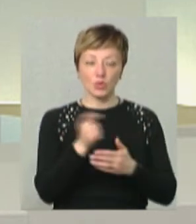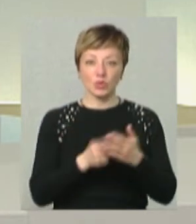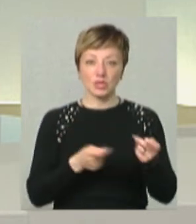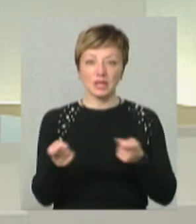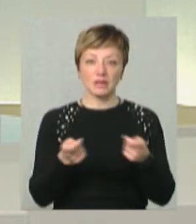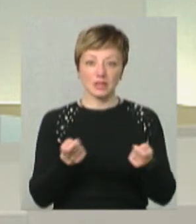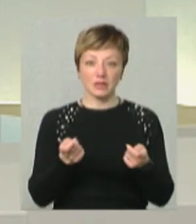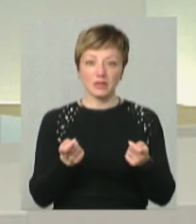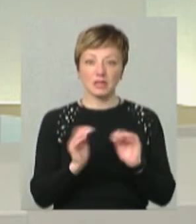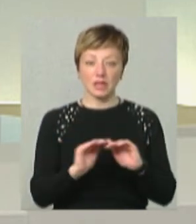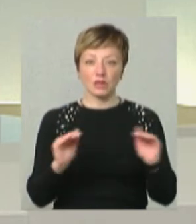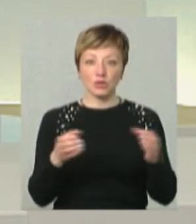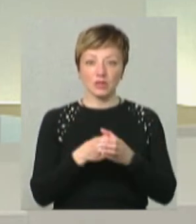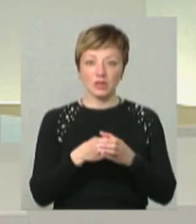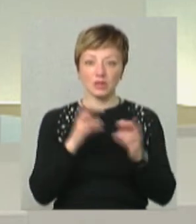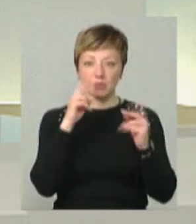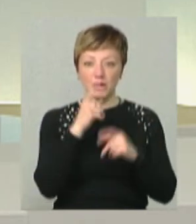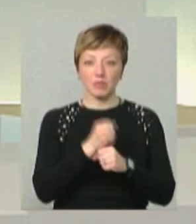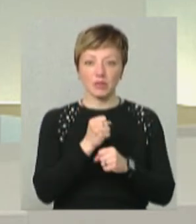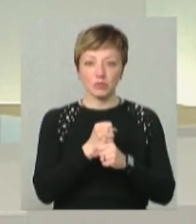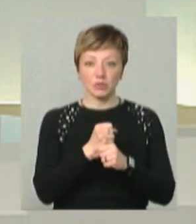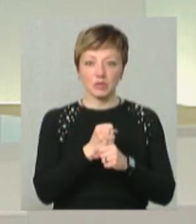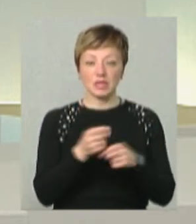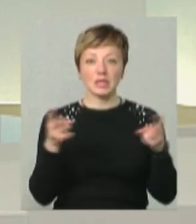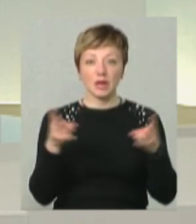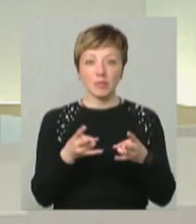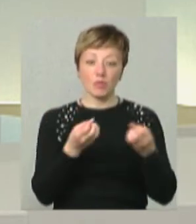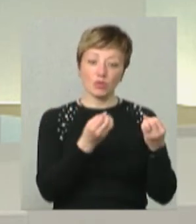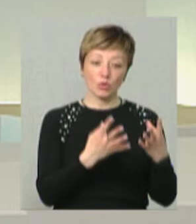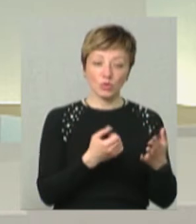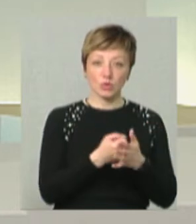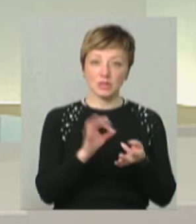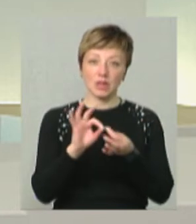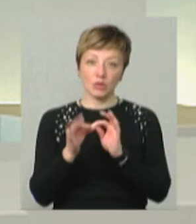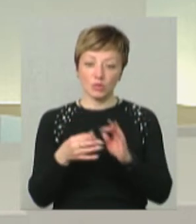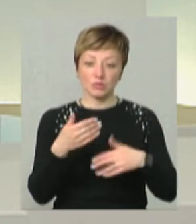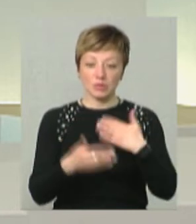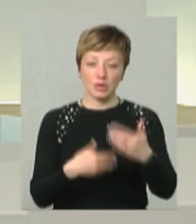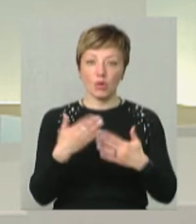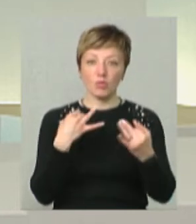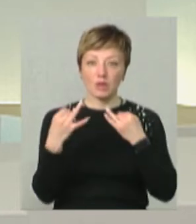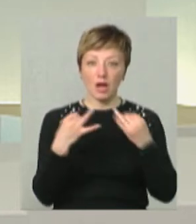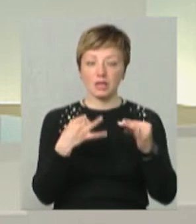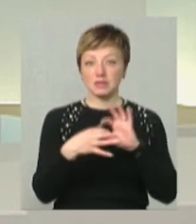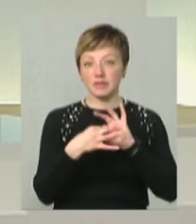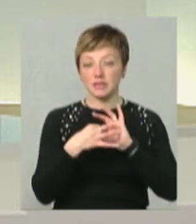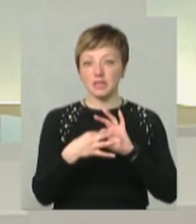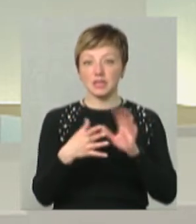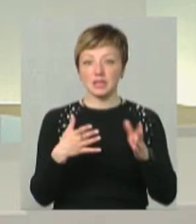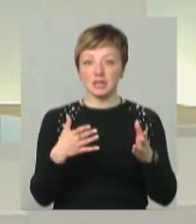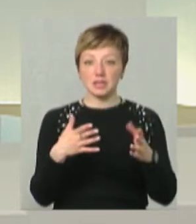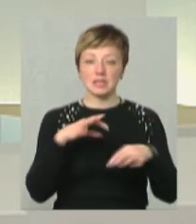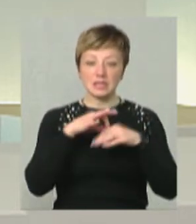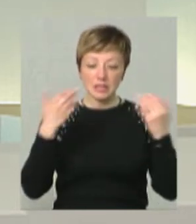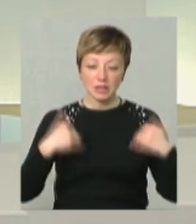керівників дитячих колективів неправильно працюють. Треба від простого до складного йти. Оці всі комунікації, зв'язки, з тілом